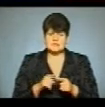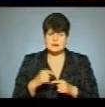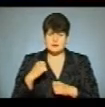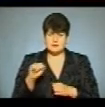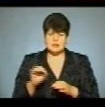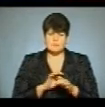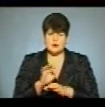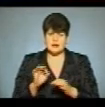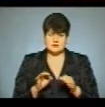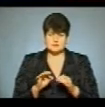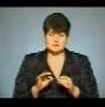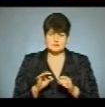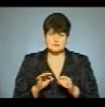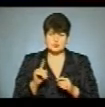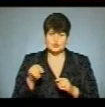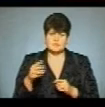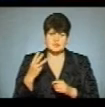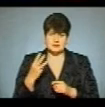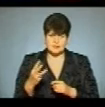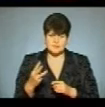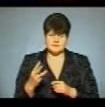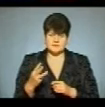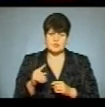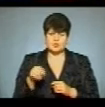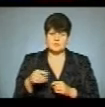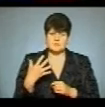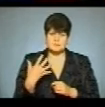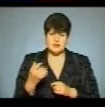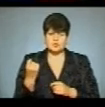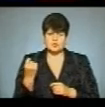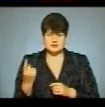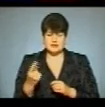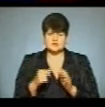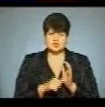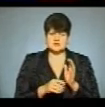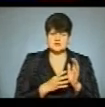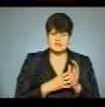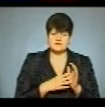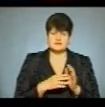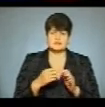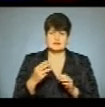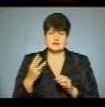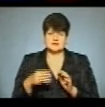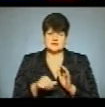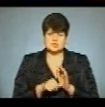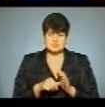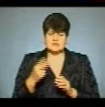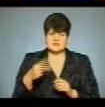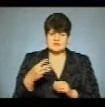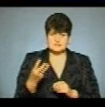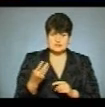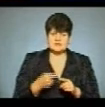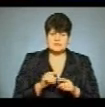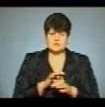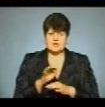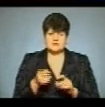проєкти номер 3, проєкт номер 5, 11, 69, 21, 36, а також проєкт номер 23. Переважно